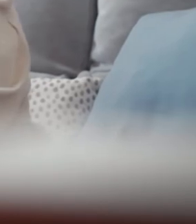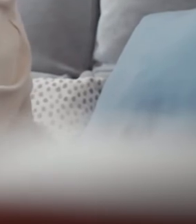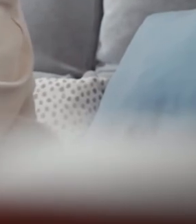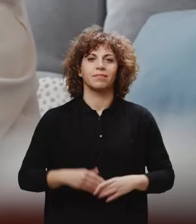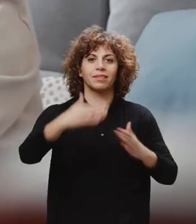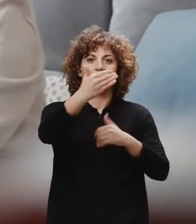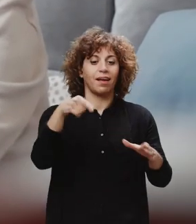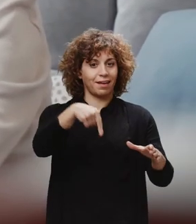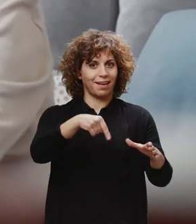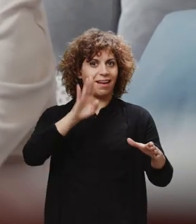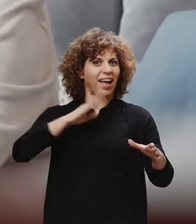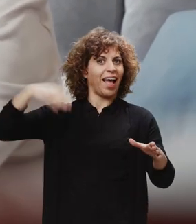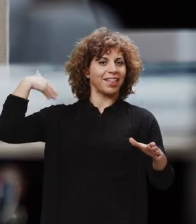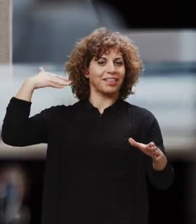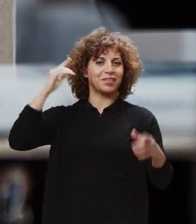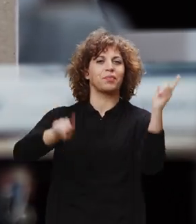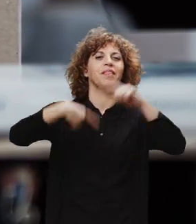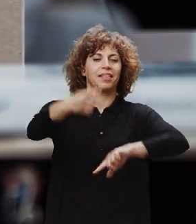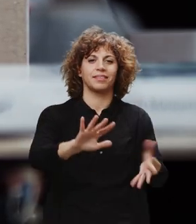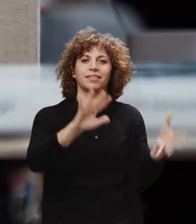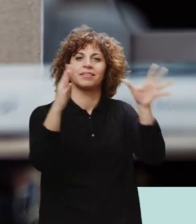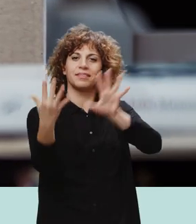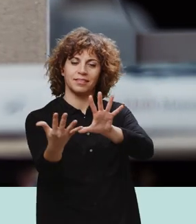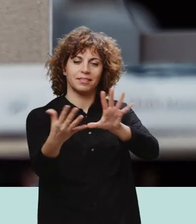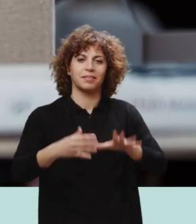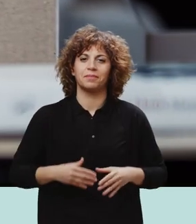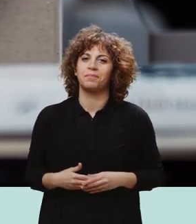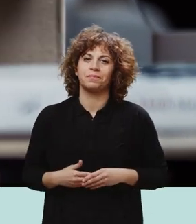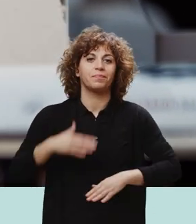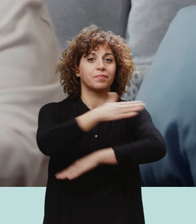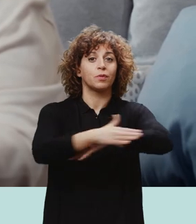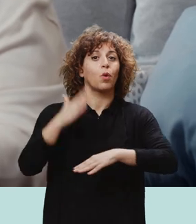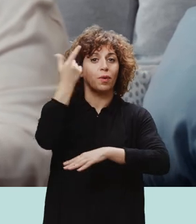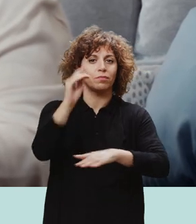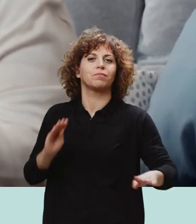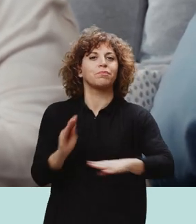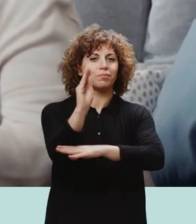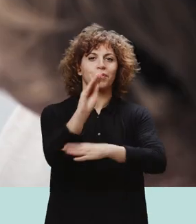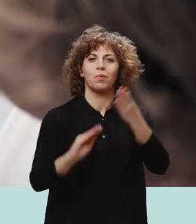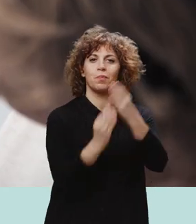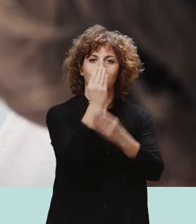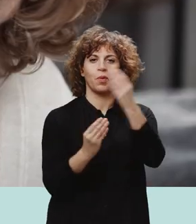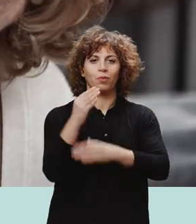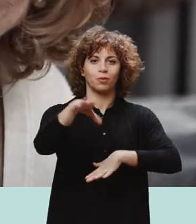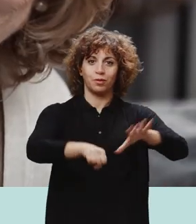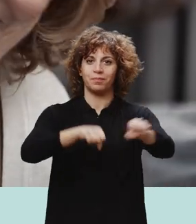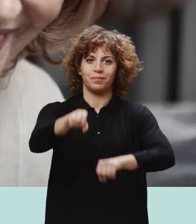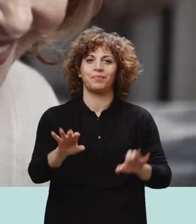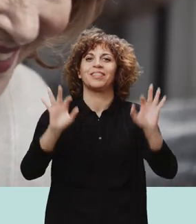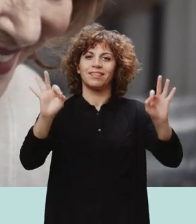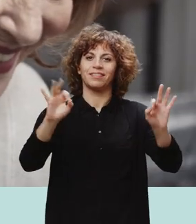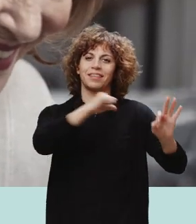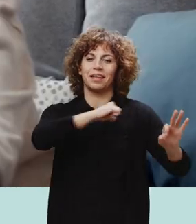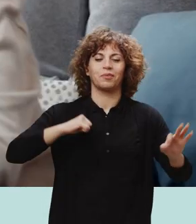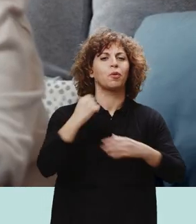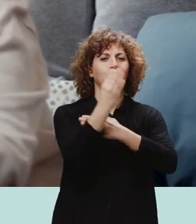Kutsa onen edukiak bizitz aldatuko dizu. Nafarroako gobernuak hainbat gailu erosteko dirulaguntzak emango ditu,